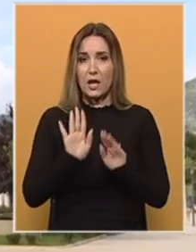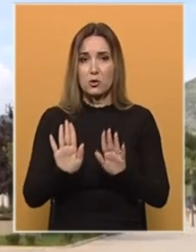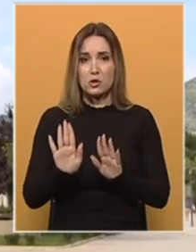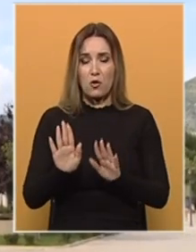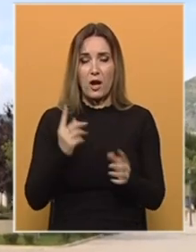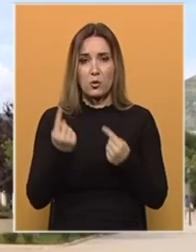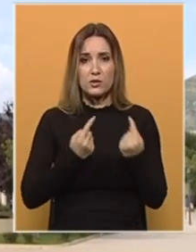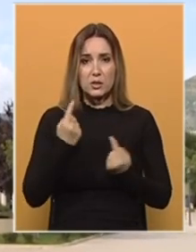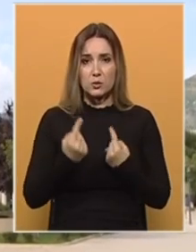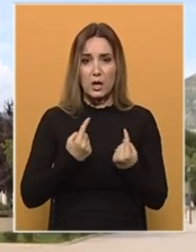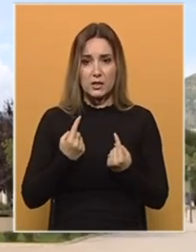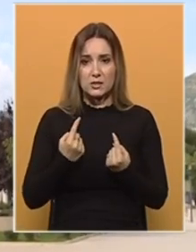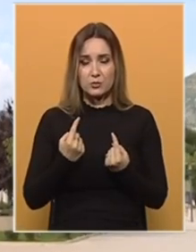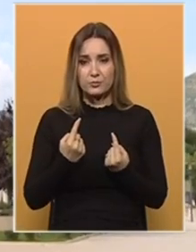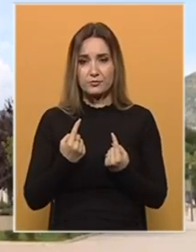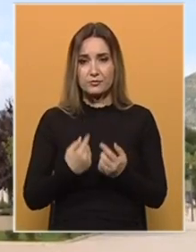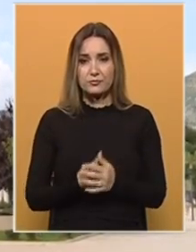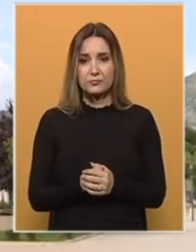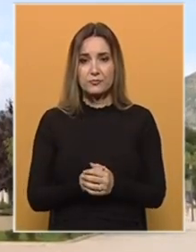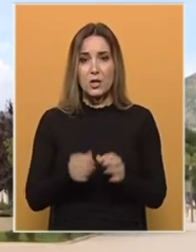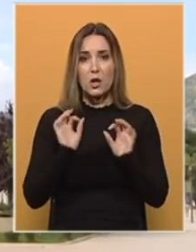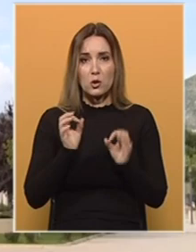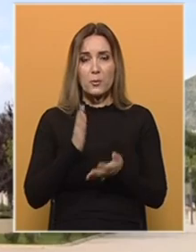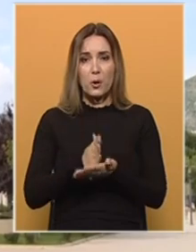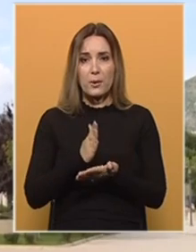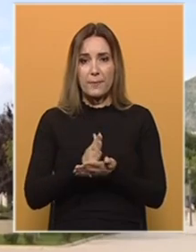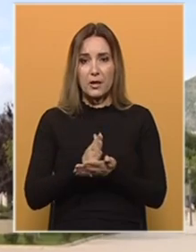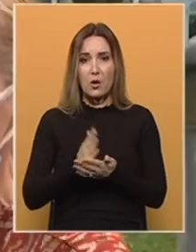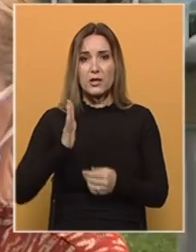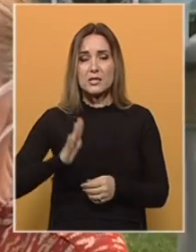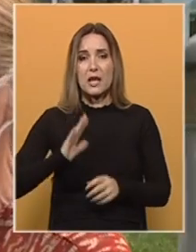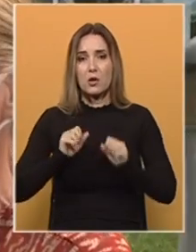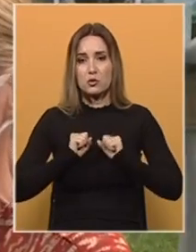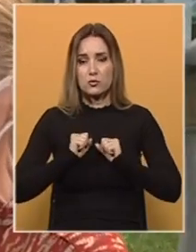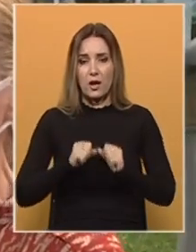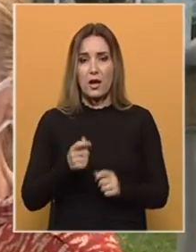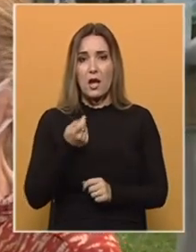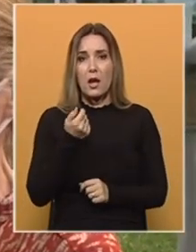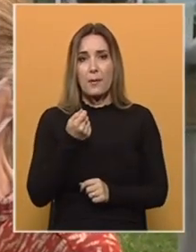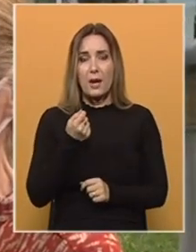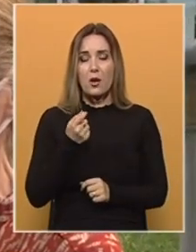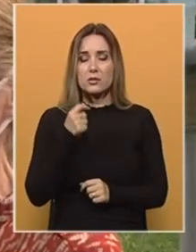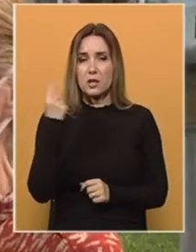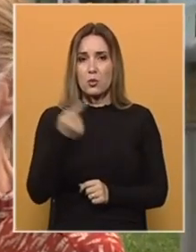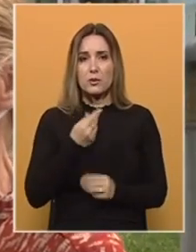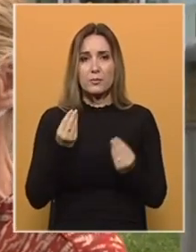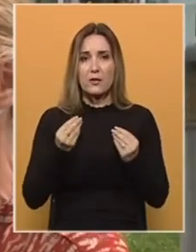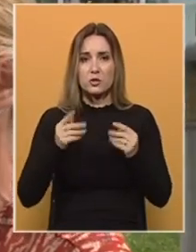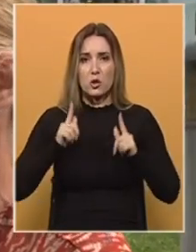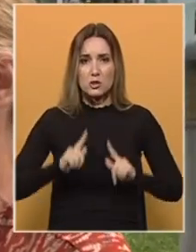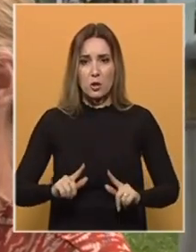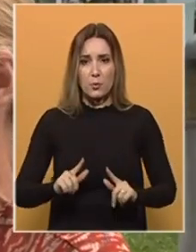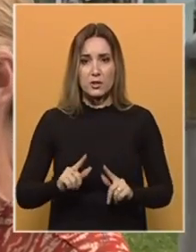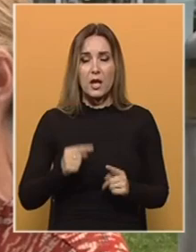mislim, situaciju, dobro bi bilo da se narod pričuva. Malo se narod te više oslobodio, ali